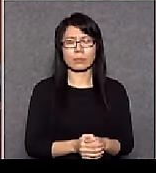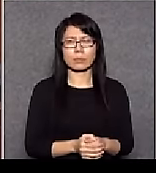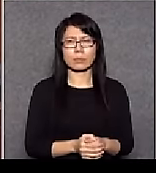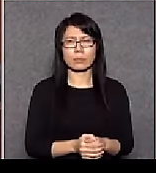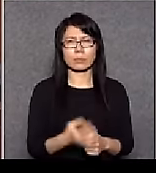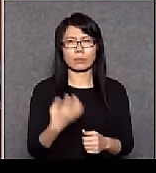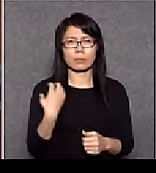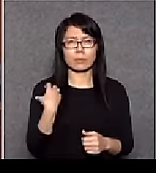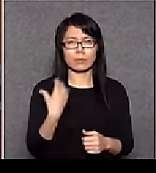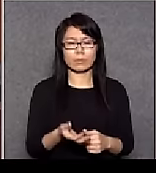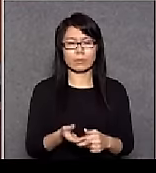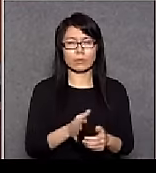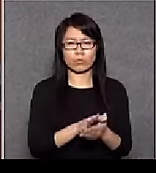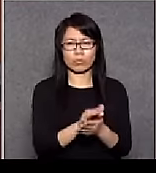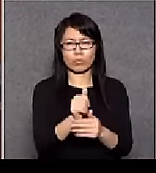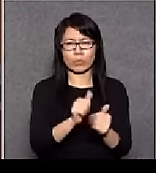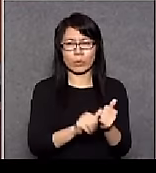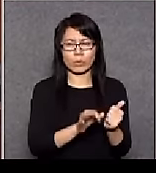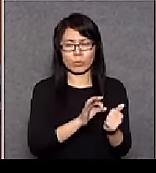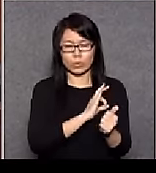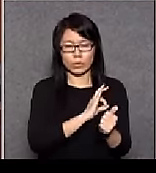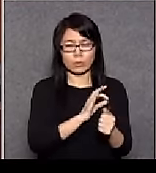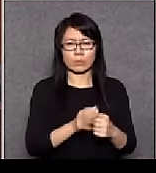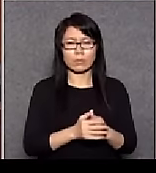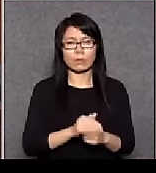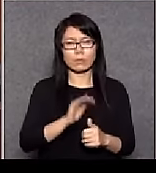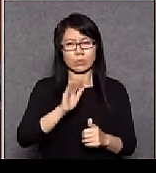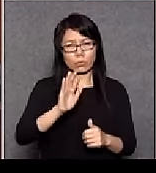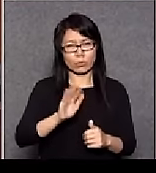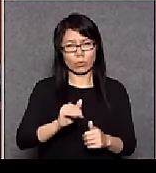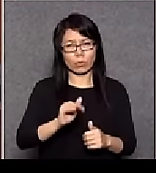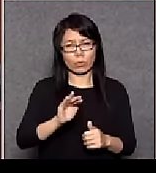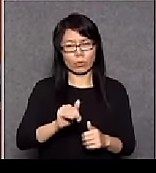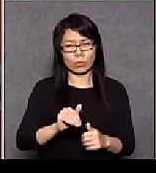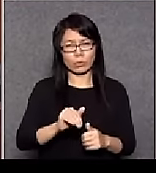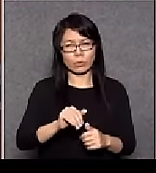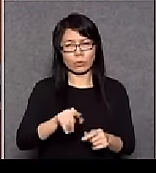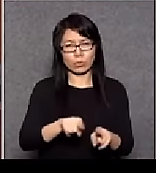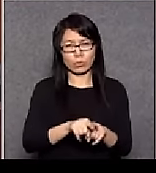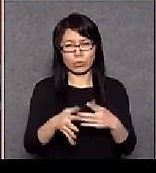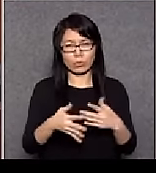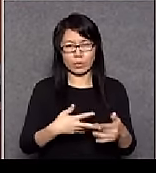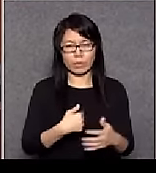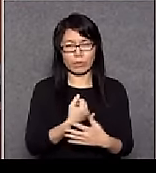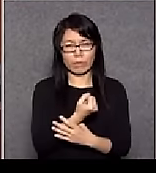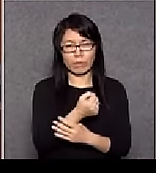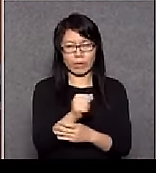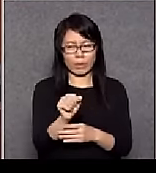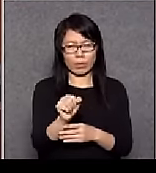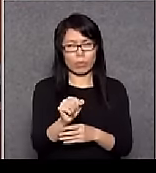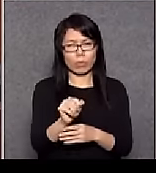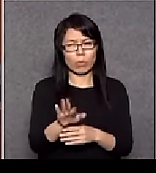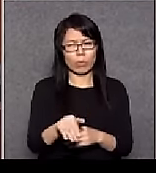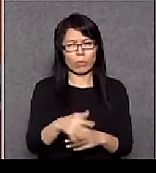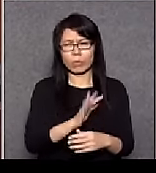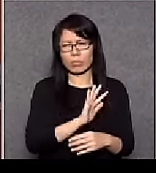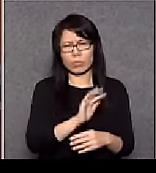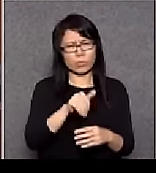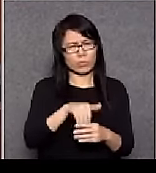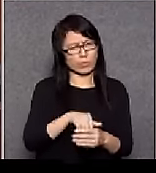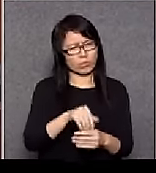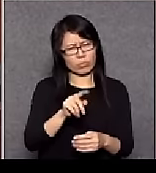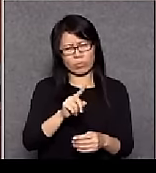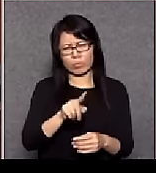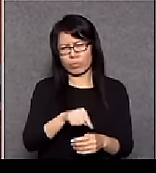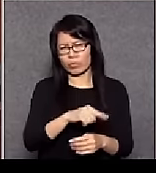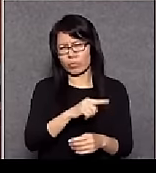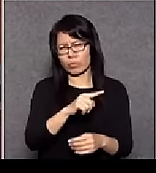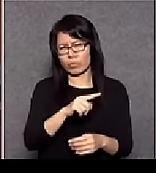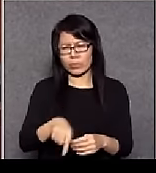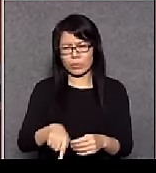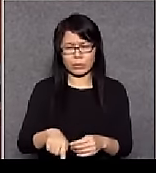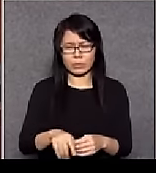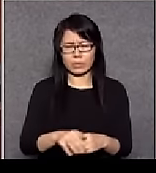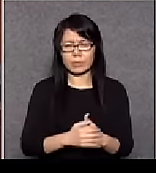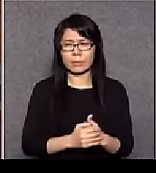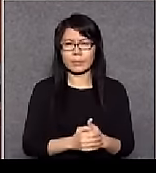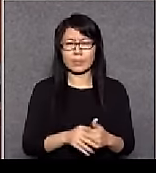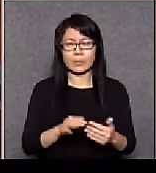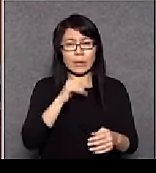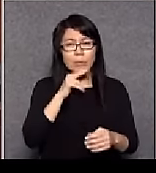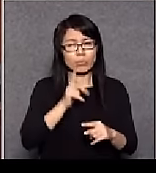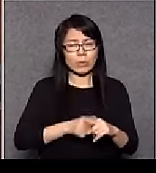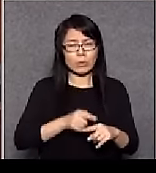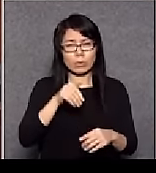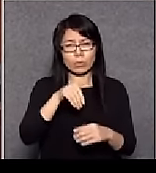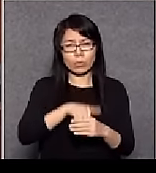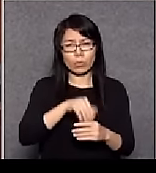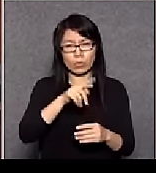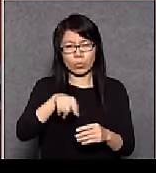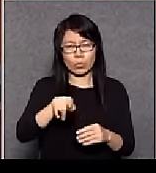這個專責委員會呢可以得到大家同事的反對不要通過如果通過呢我們就